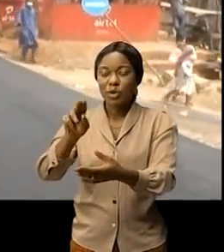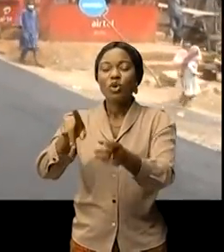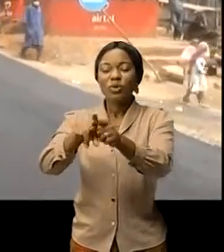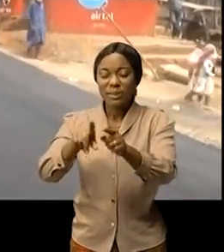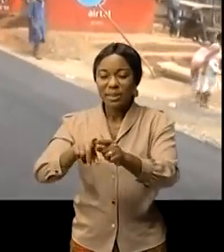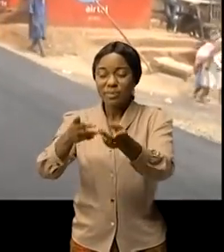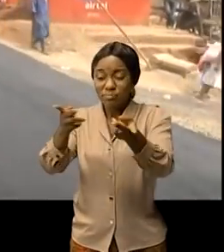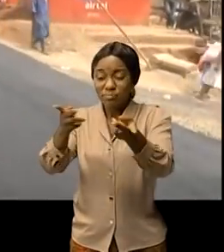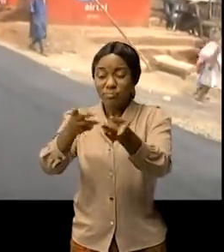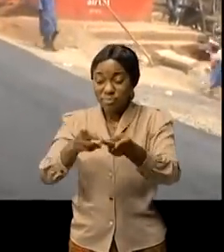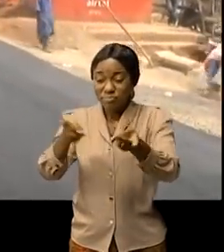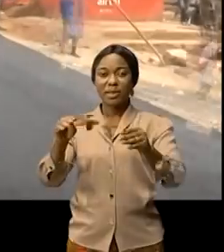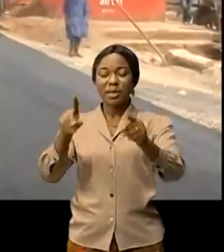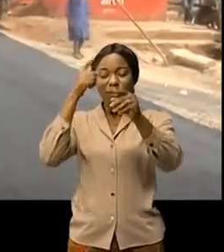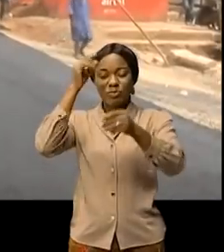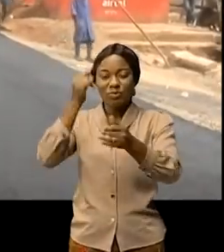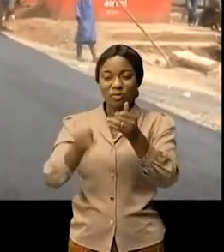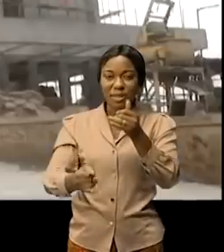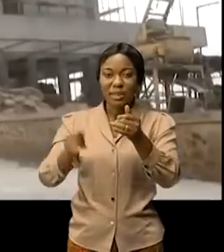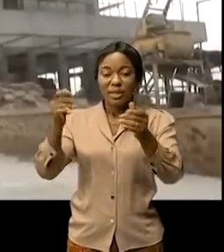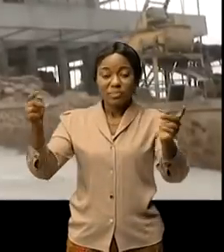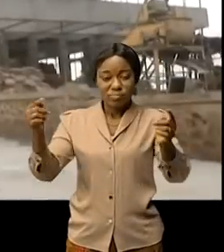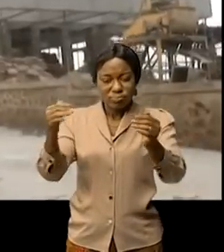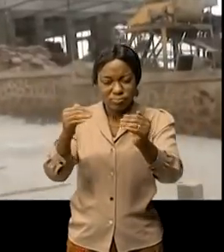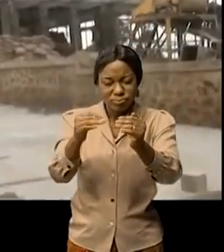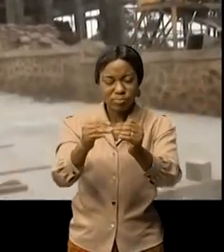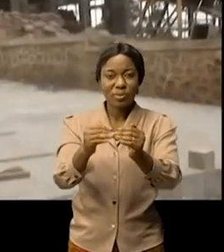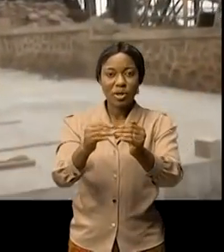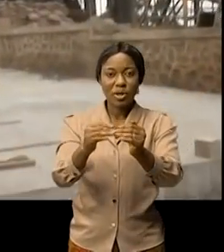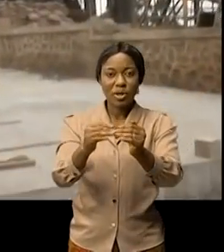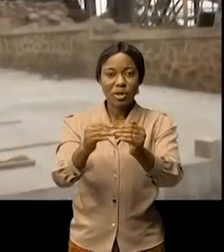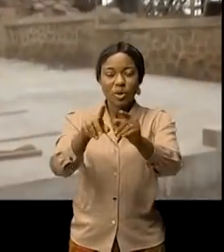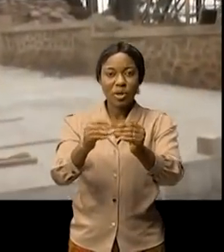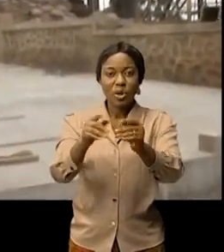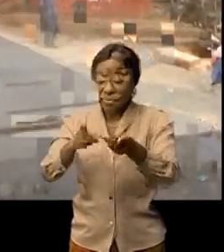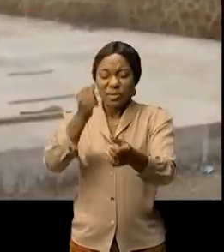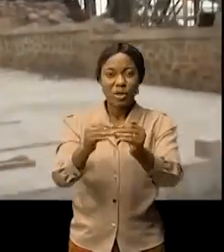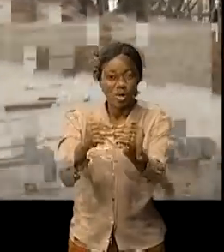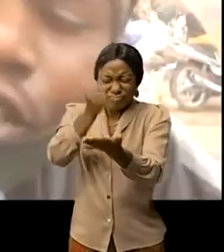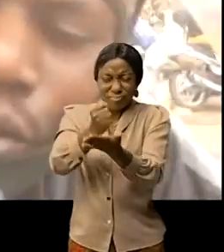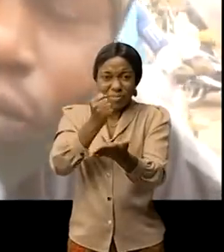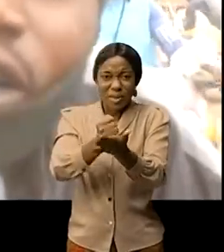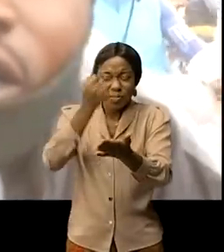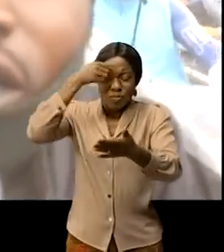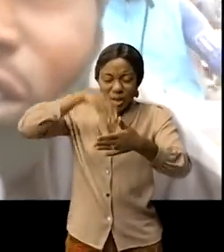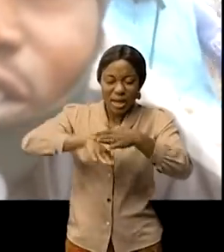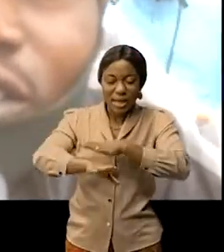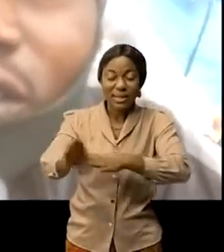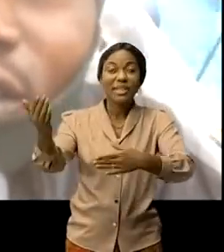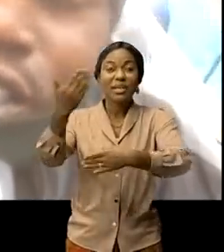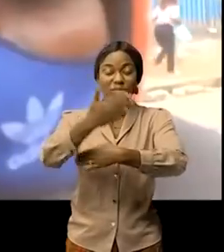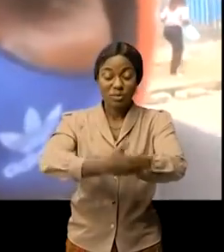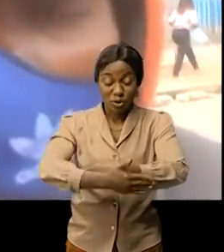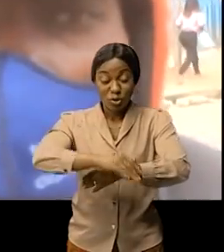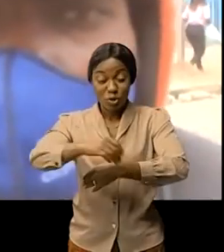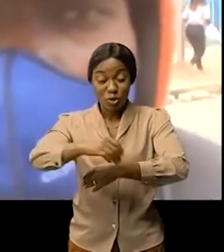Ngooba et la place Moulamba pour finir avec la jonction du goudron et le béton des chinois à l'entrée de la frontière quelques habitants que nous avons